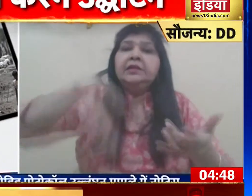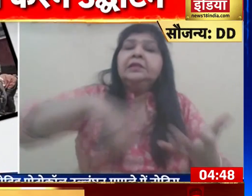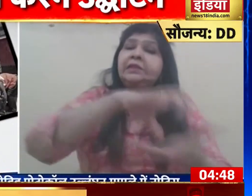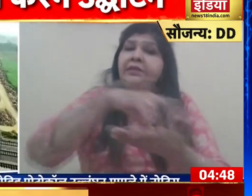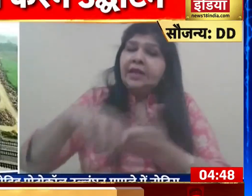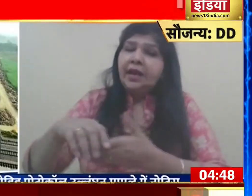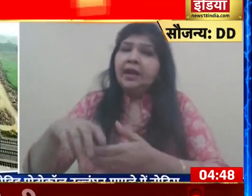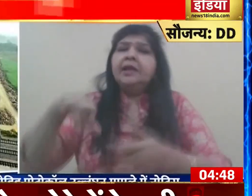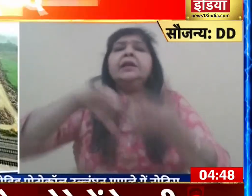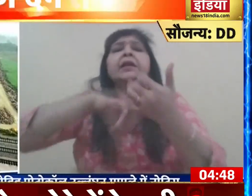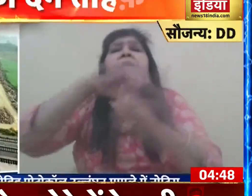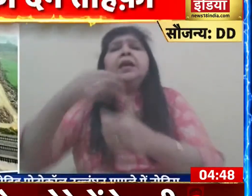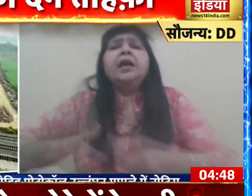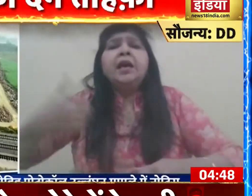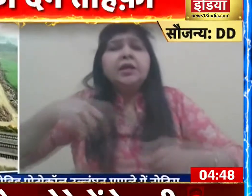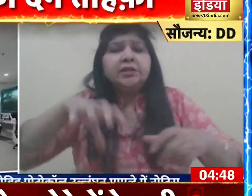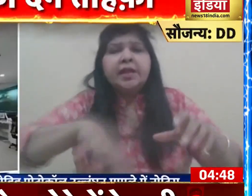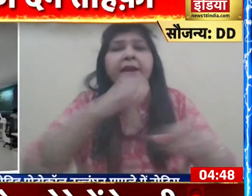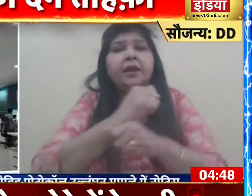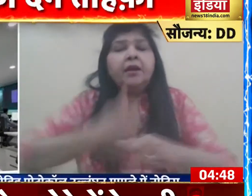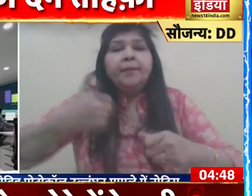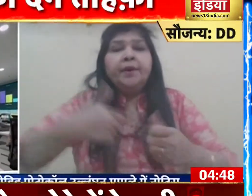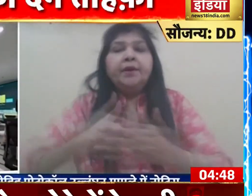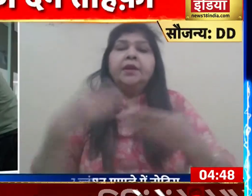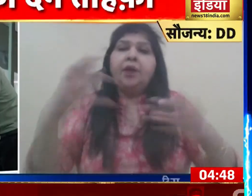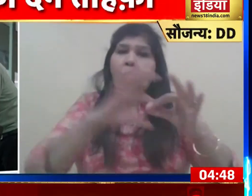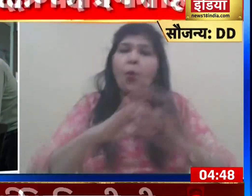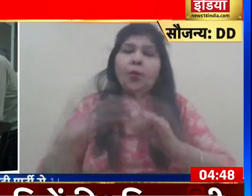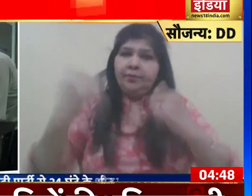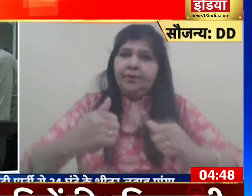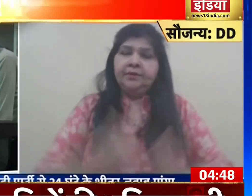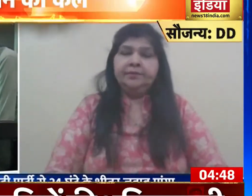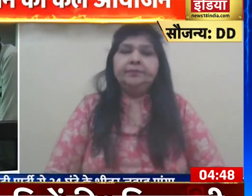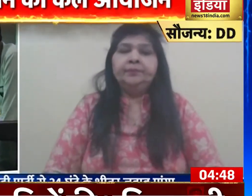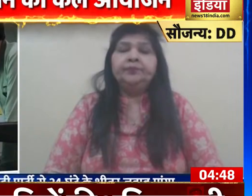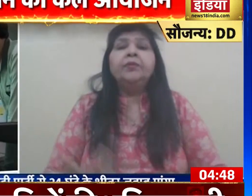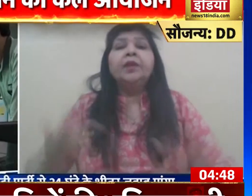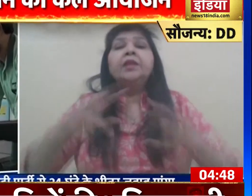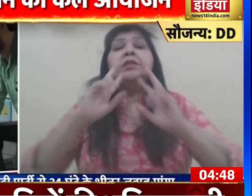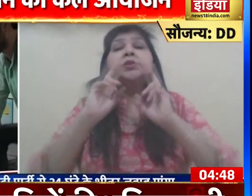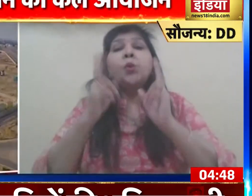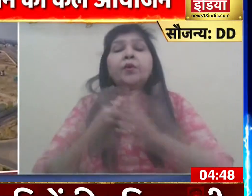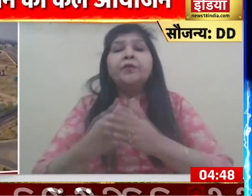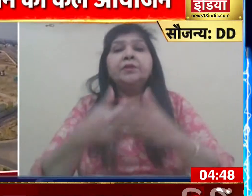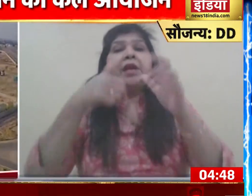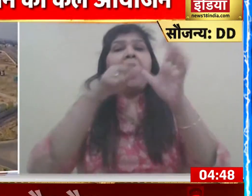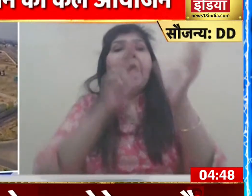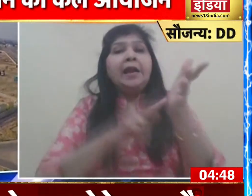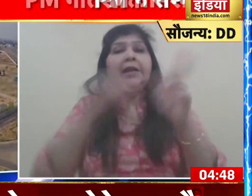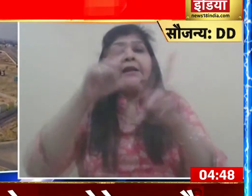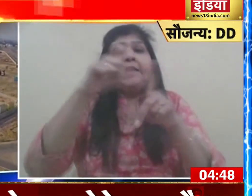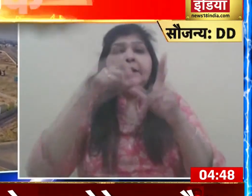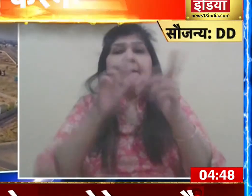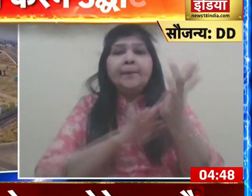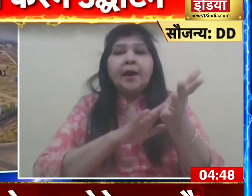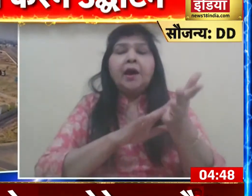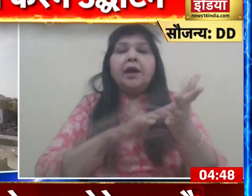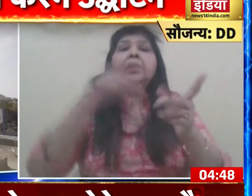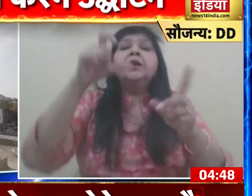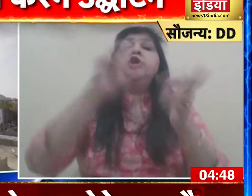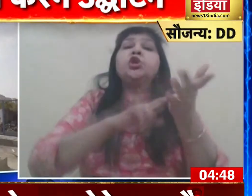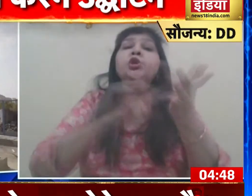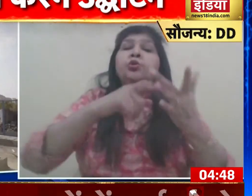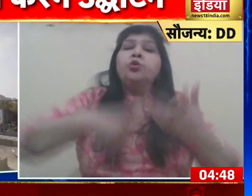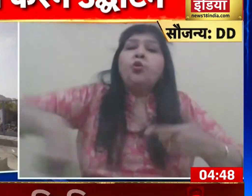बुनियादी धाचे से जुड़े मंत्राले के अधिकारी भी शामिल होंगे सम्मेलन में अंडमान और निकोबार, द्वीप समू, आंध्रप्रदेश,